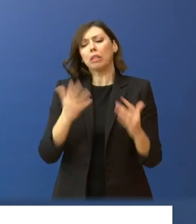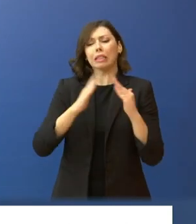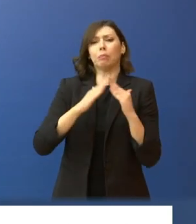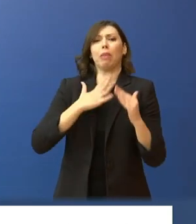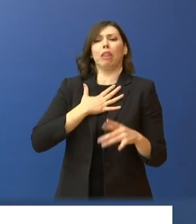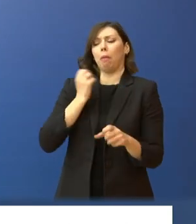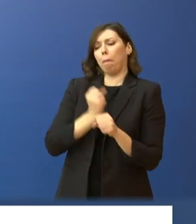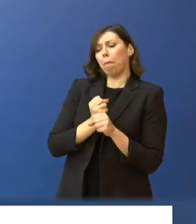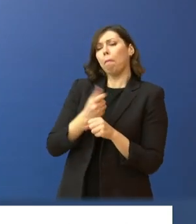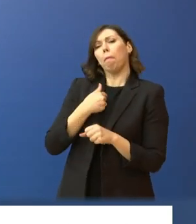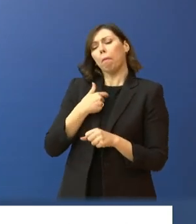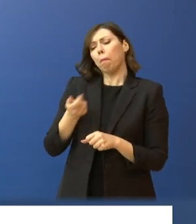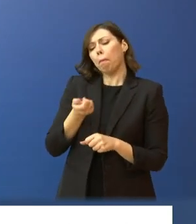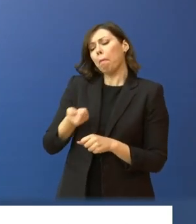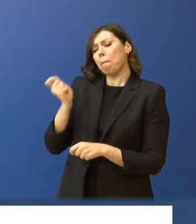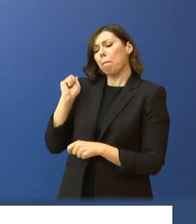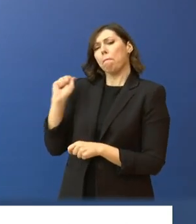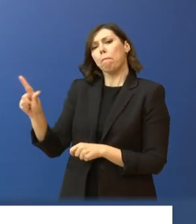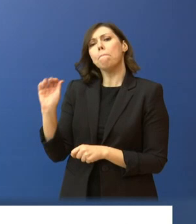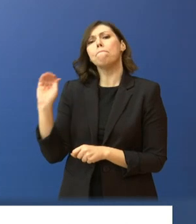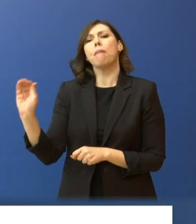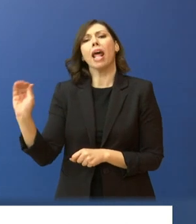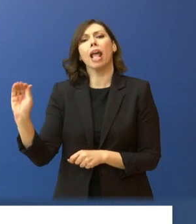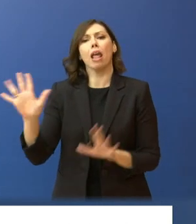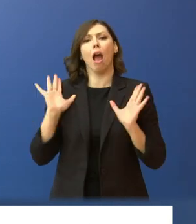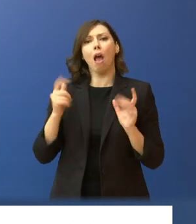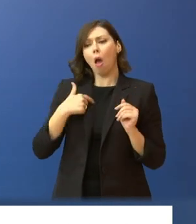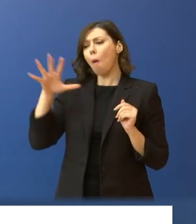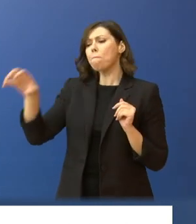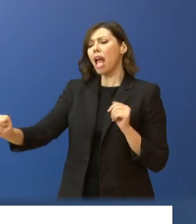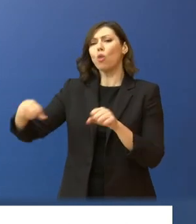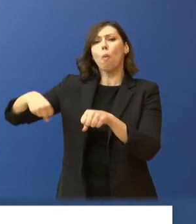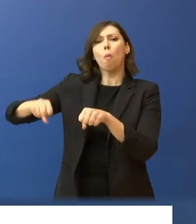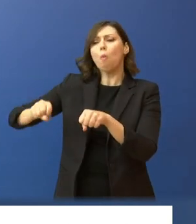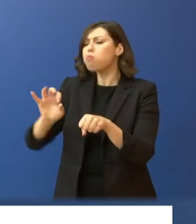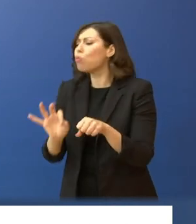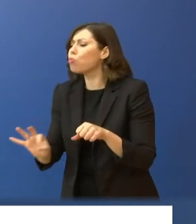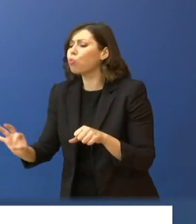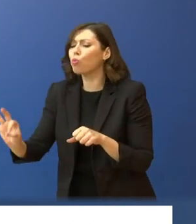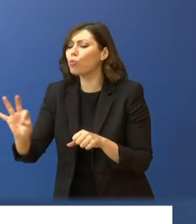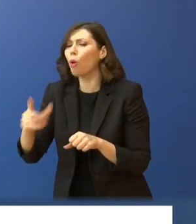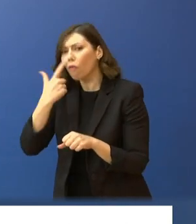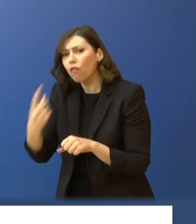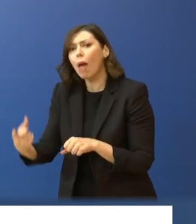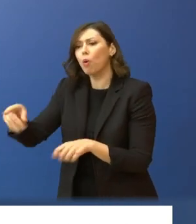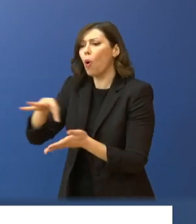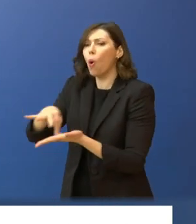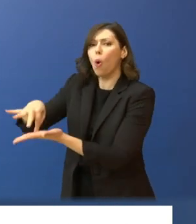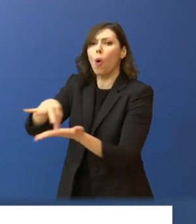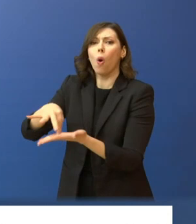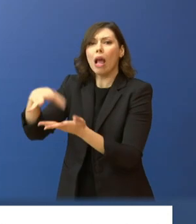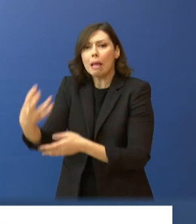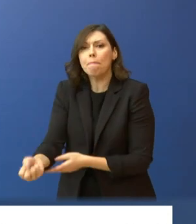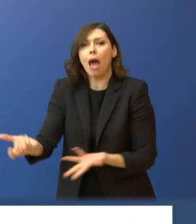του να ξέρει αυτός που το πηγαίνει, που βρίσκεται. Πόσο λοιπόν δύσκολο ήταν να γίνει και αυτό, να υπάρχει μια